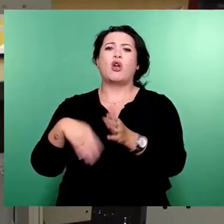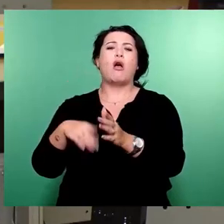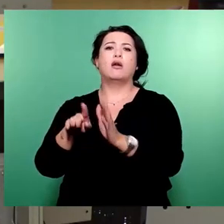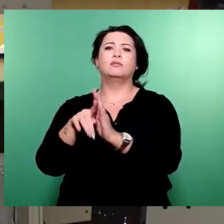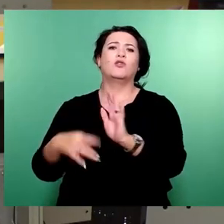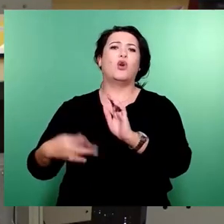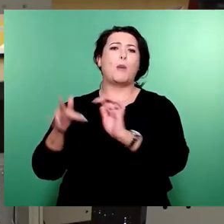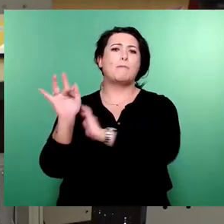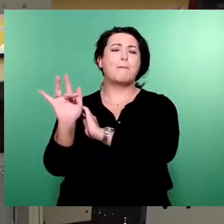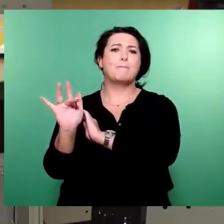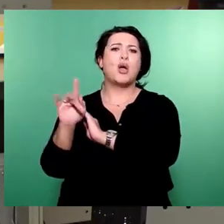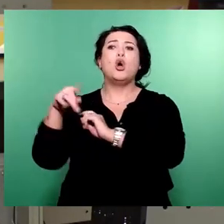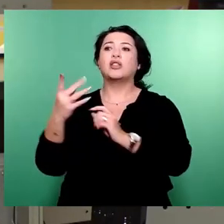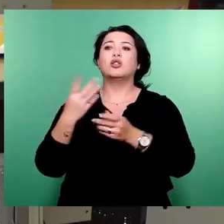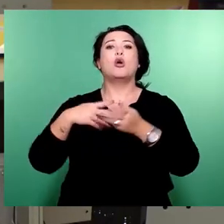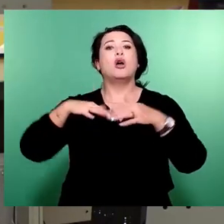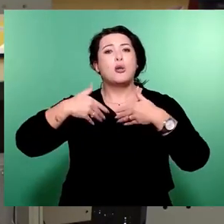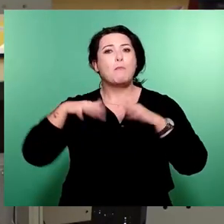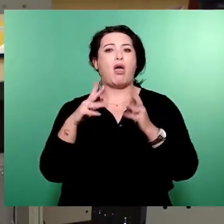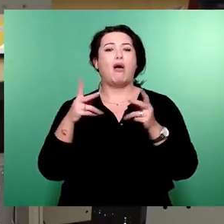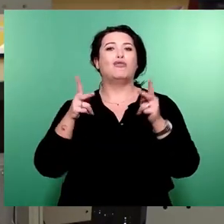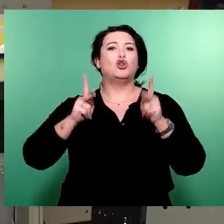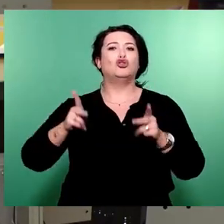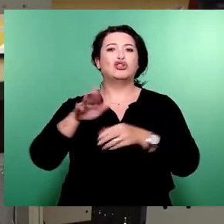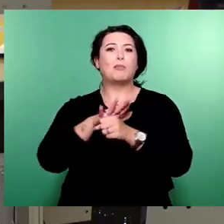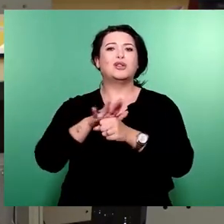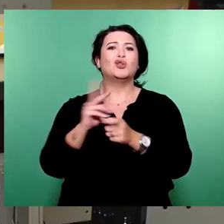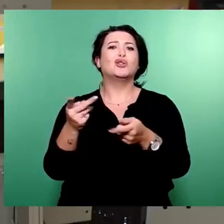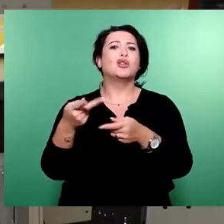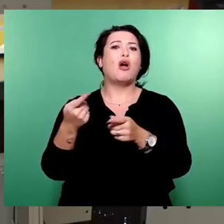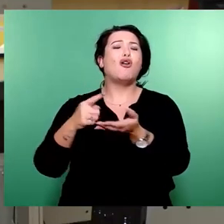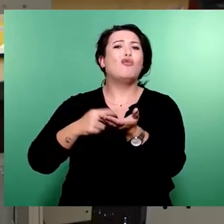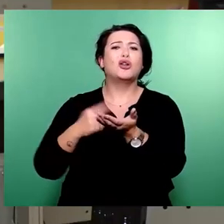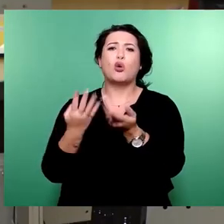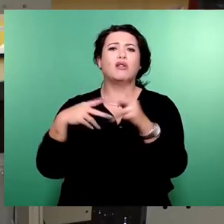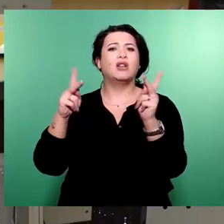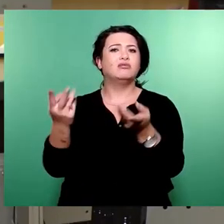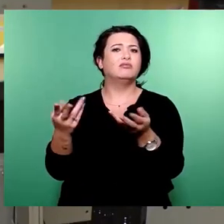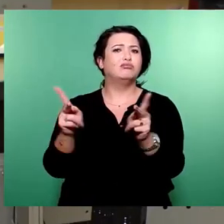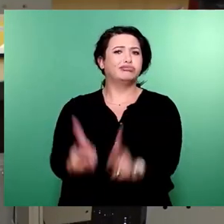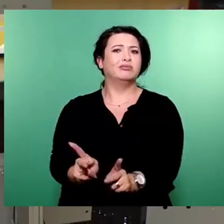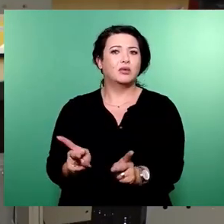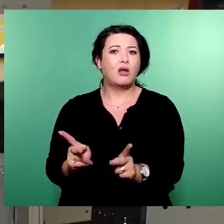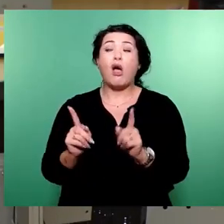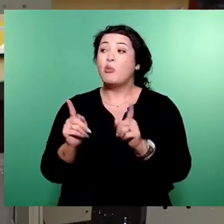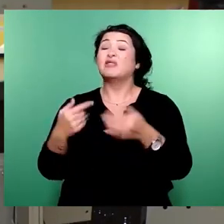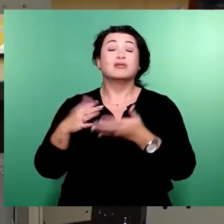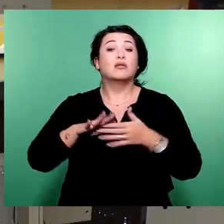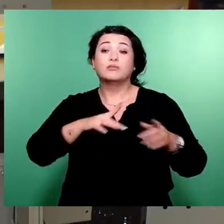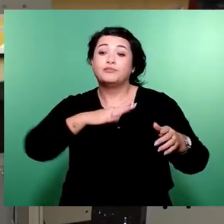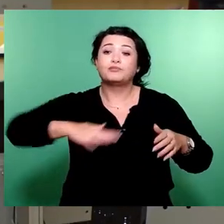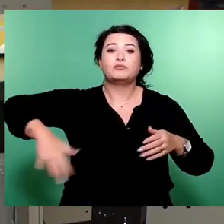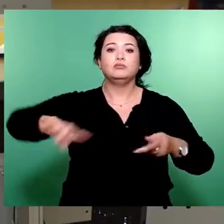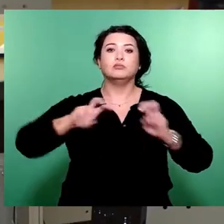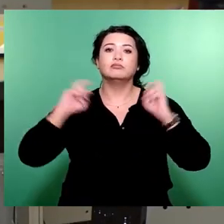noch mehr Stadtbezirksförderung. Soll es das wirklich sein? Und das Spannende ist, es funktioniert. Wir sitzen gemeinsam da. Wir vergleichen die